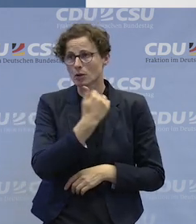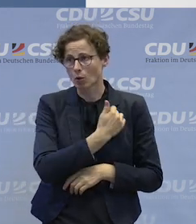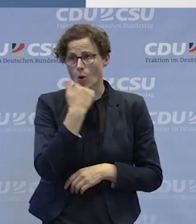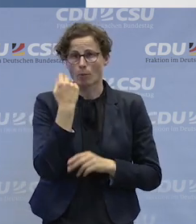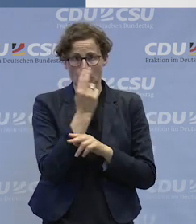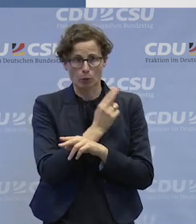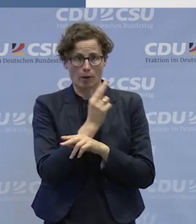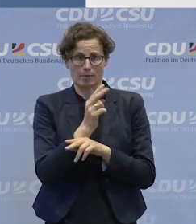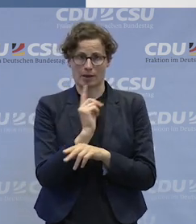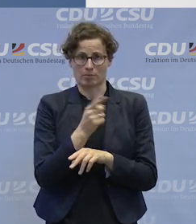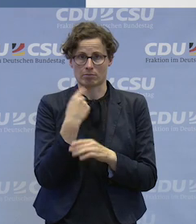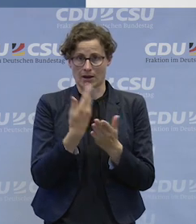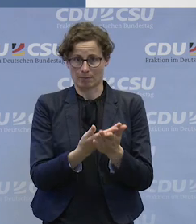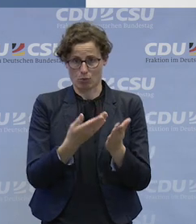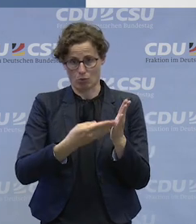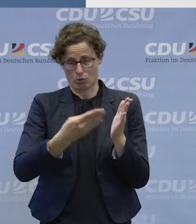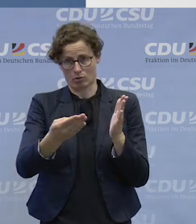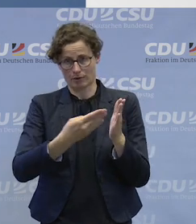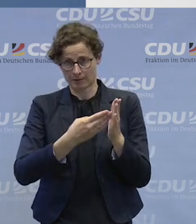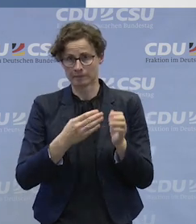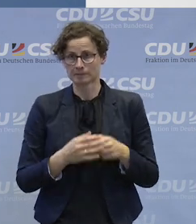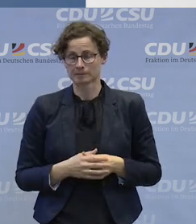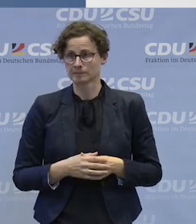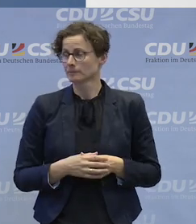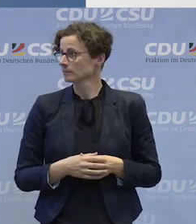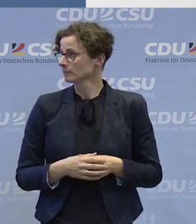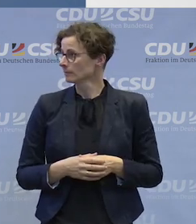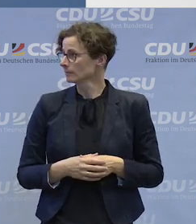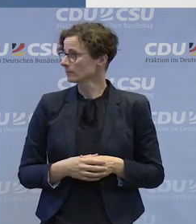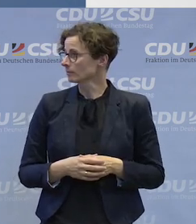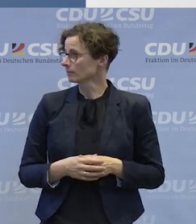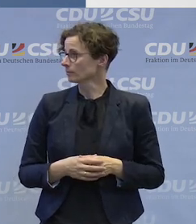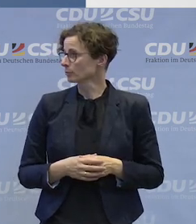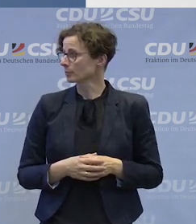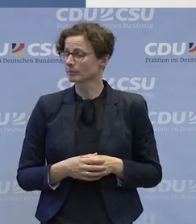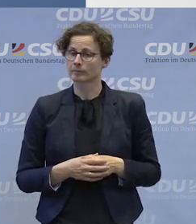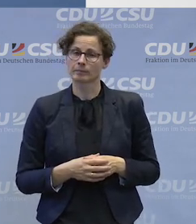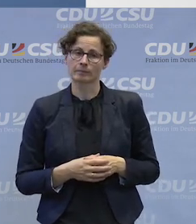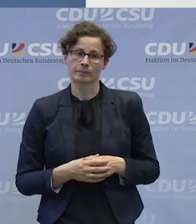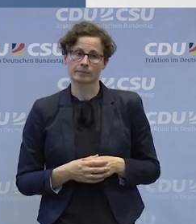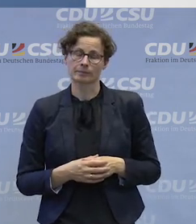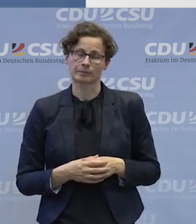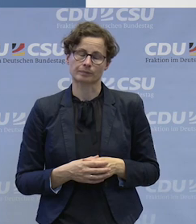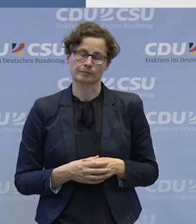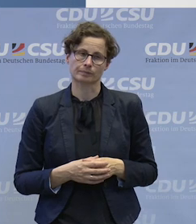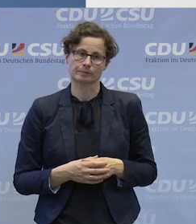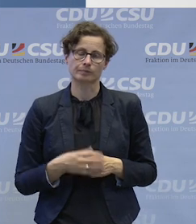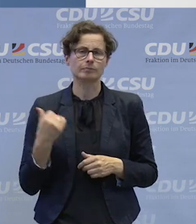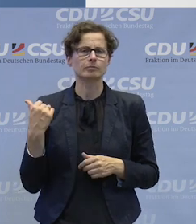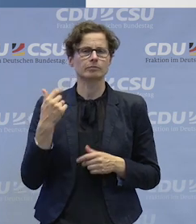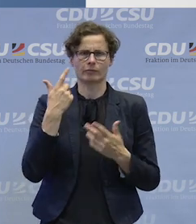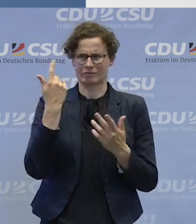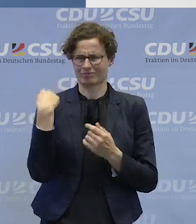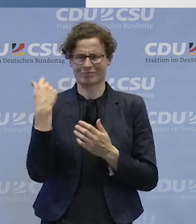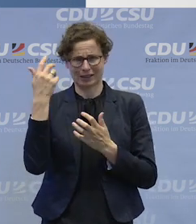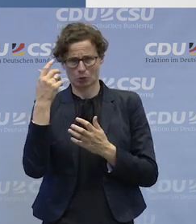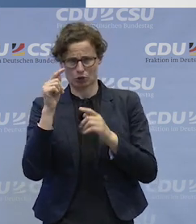zu dem, was wir im Vorhaben machen. Ja, und ich will mal ganz kurz so ein Mini-Beispiel aus